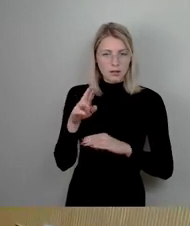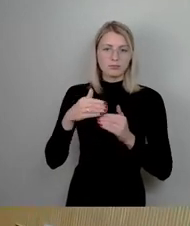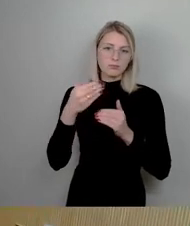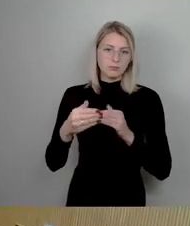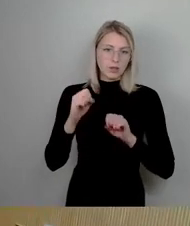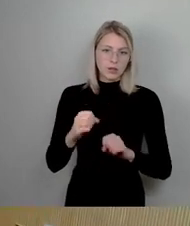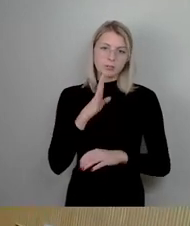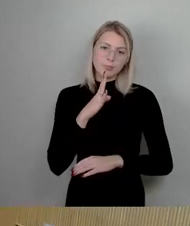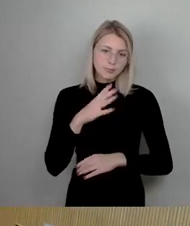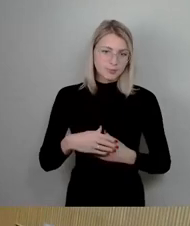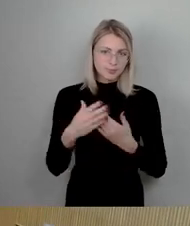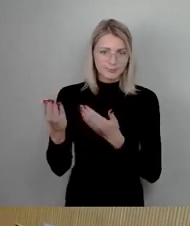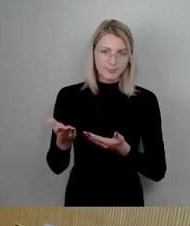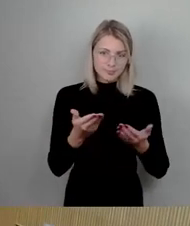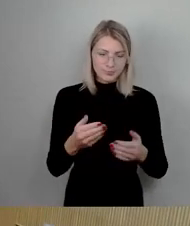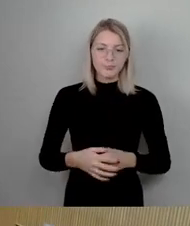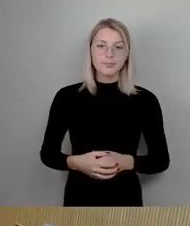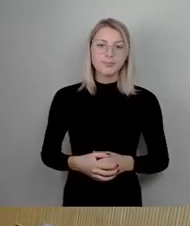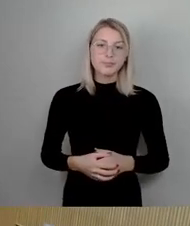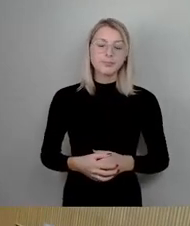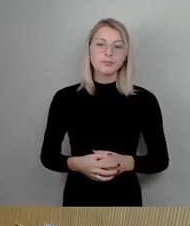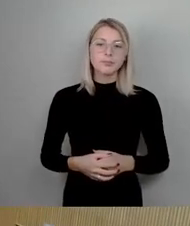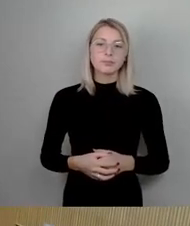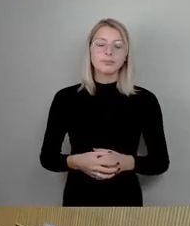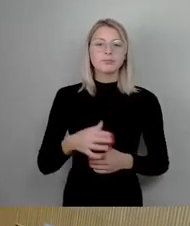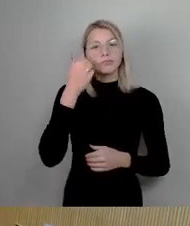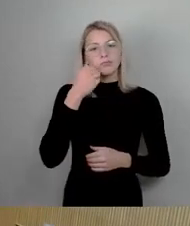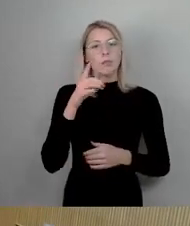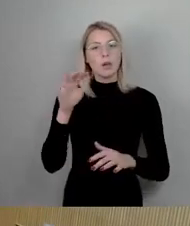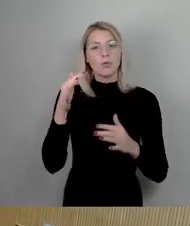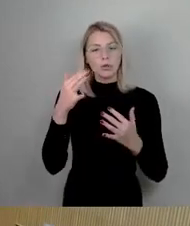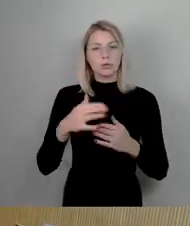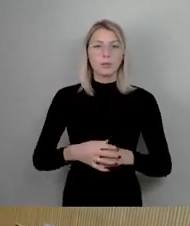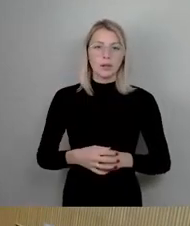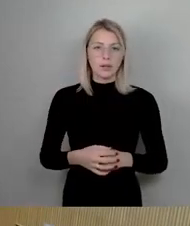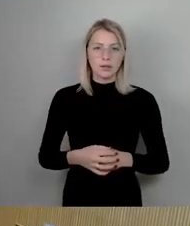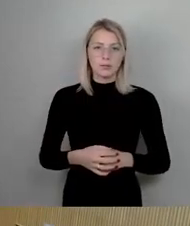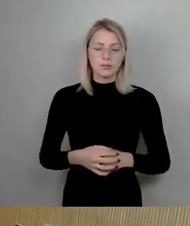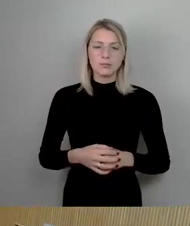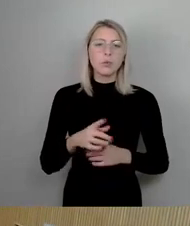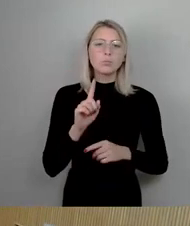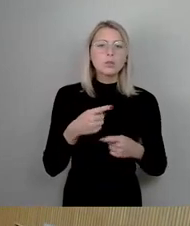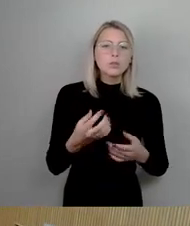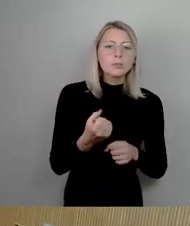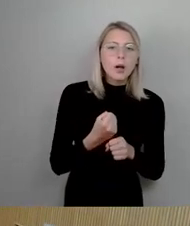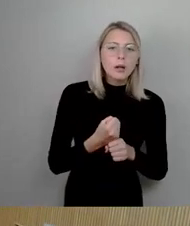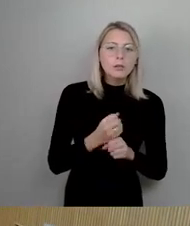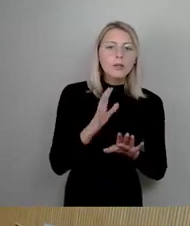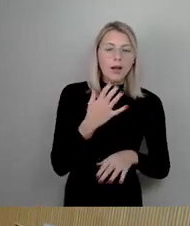Dressel-Zagatowski. Und ansonsten Aufmerksamkeit, Sie müssen nichts machen, Sie müssen, das hoffe ich.